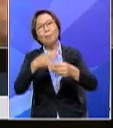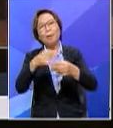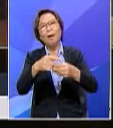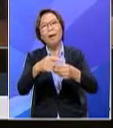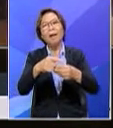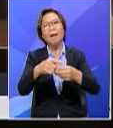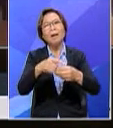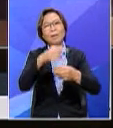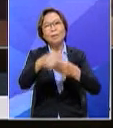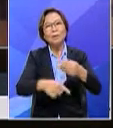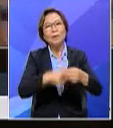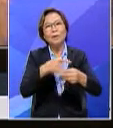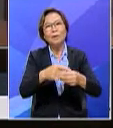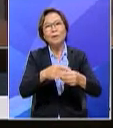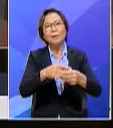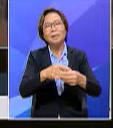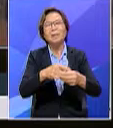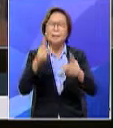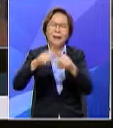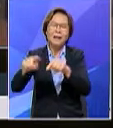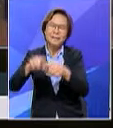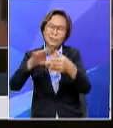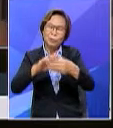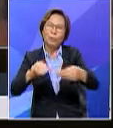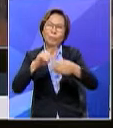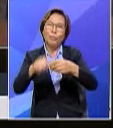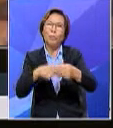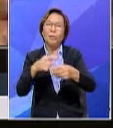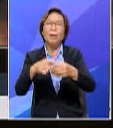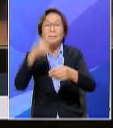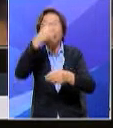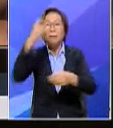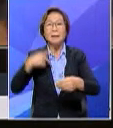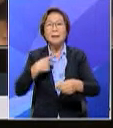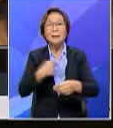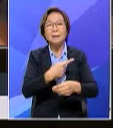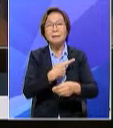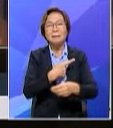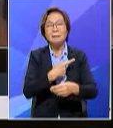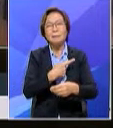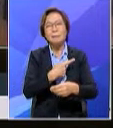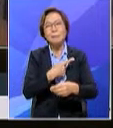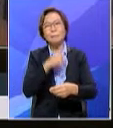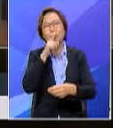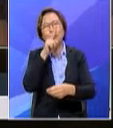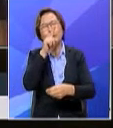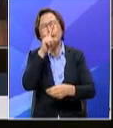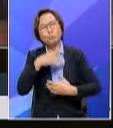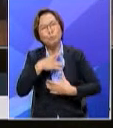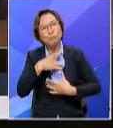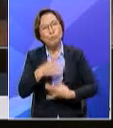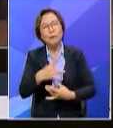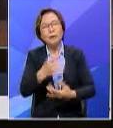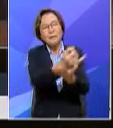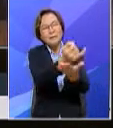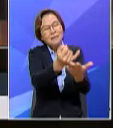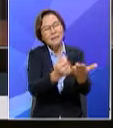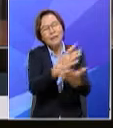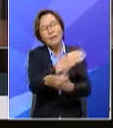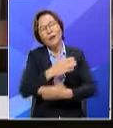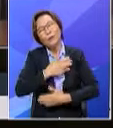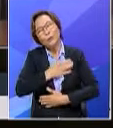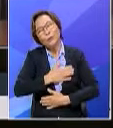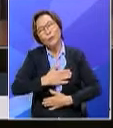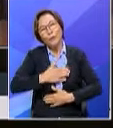kambing ini cerita pasal jubah itu dan sebagainya dia atrak sebab kita naruri kita kita memang sukakan seni dan juga hiburan